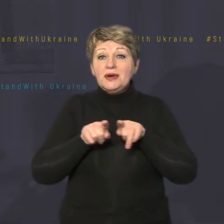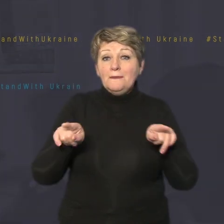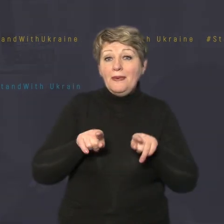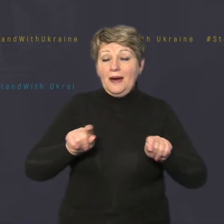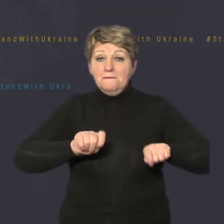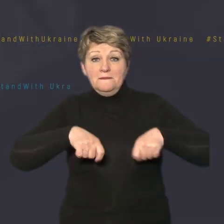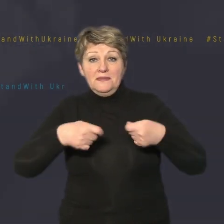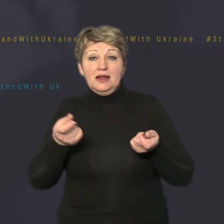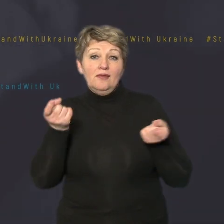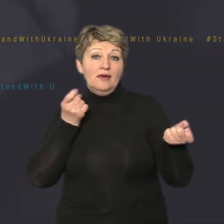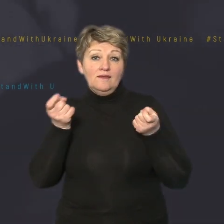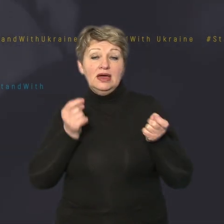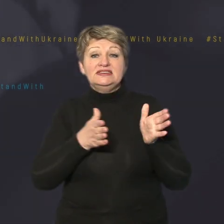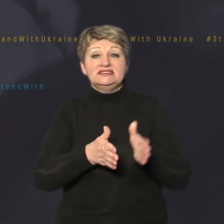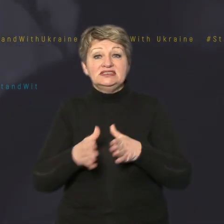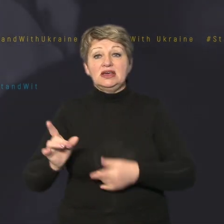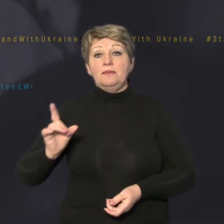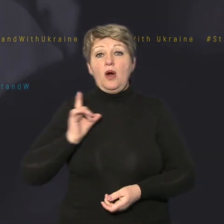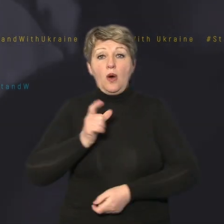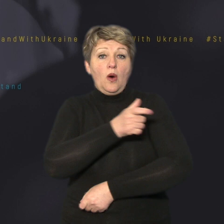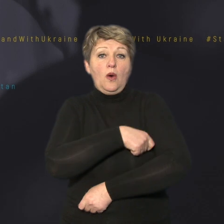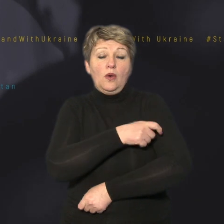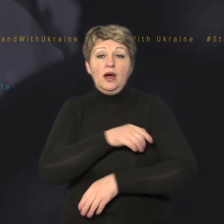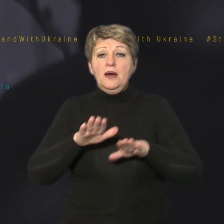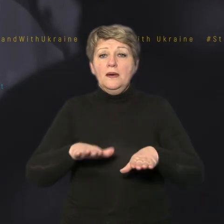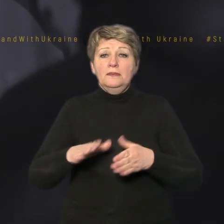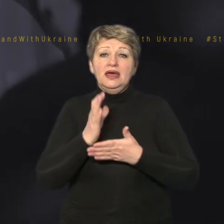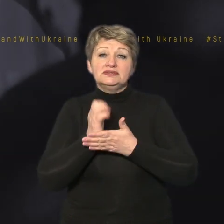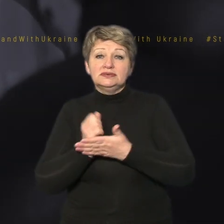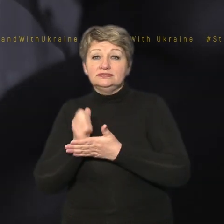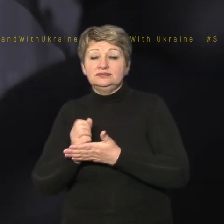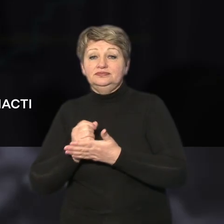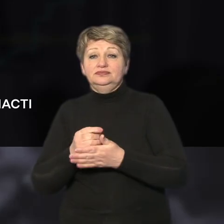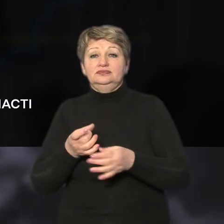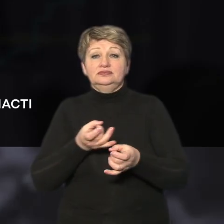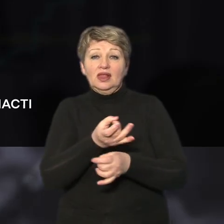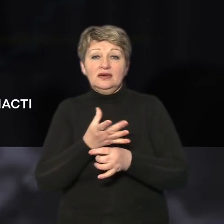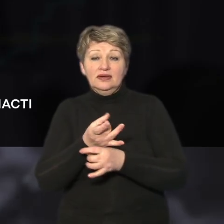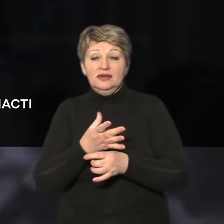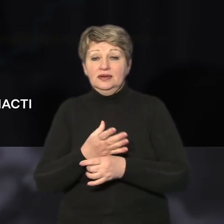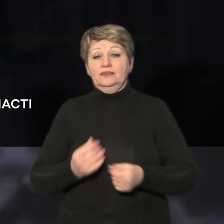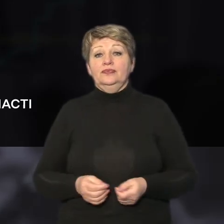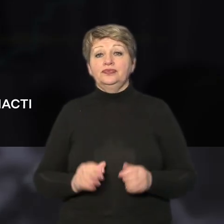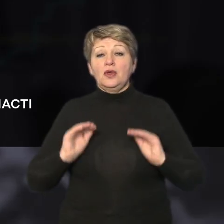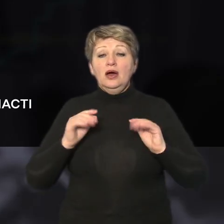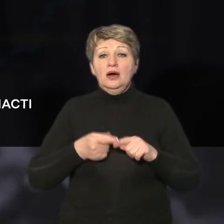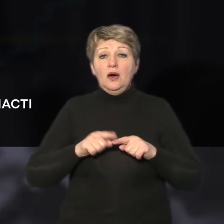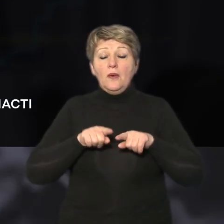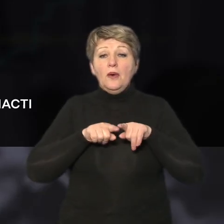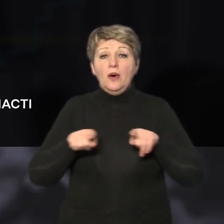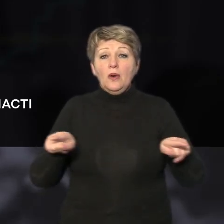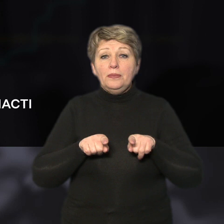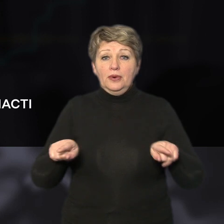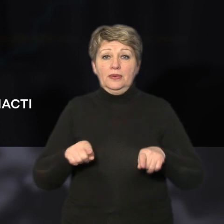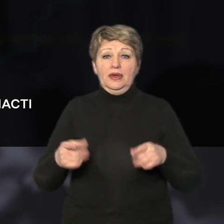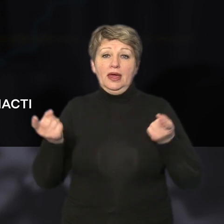інформацію про систему охорони місця зберігання боєприпасів та розміщення техніки поширену закриту інформацію про об'єкт сил